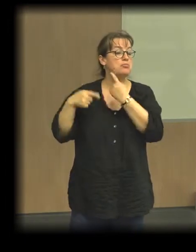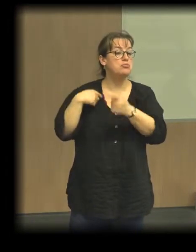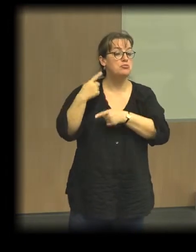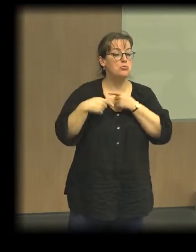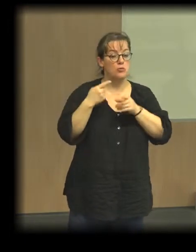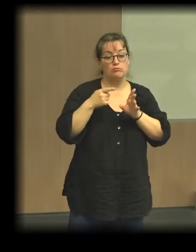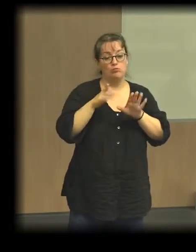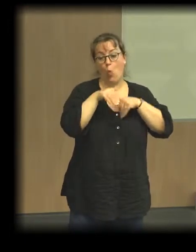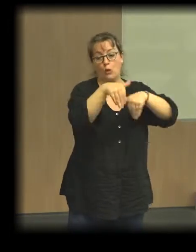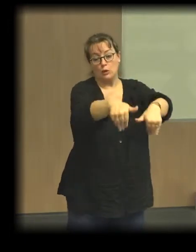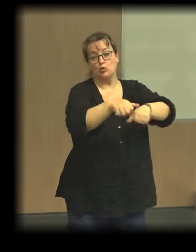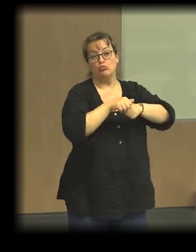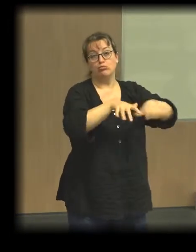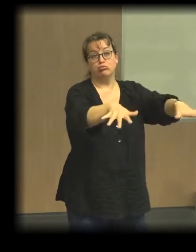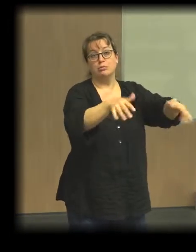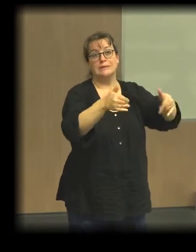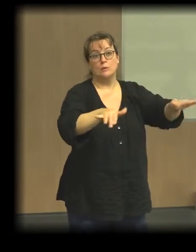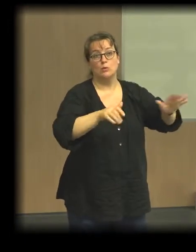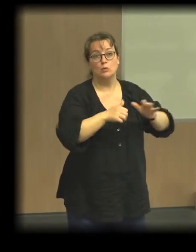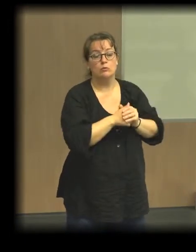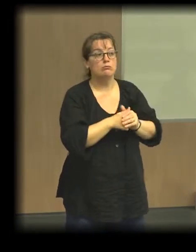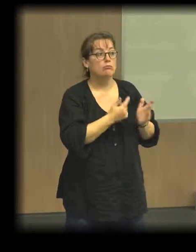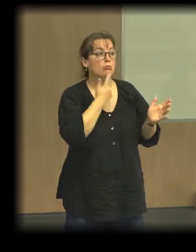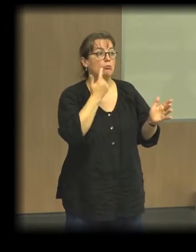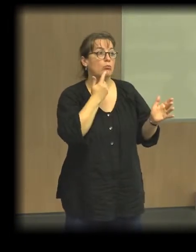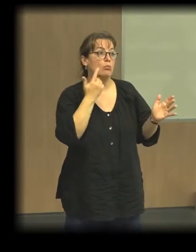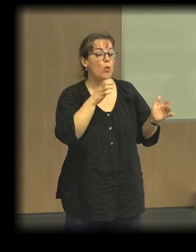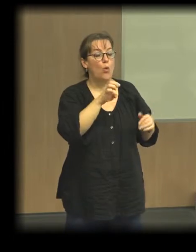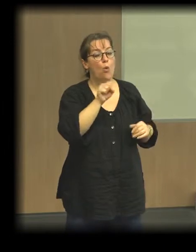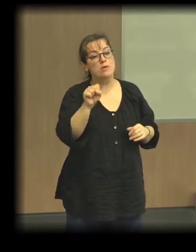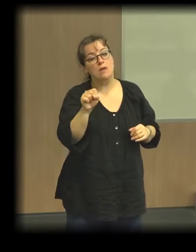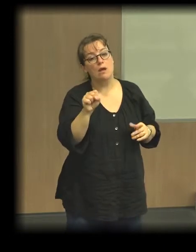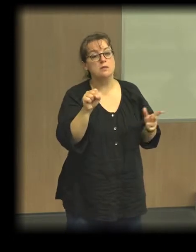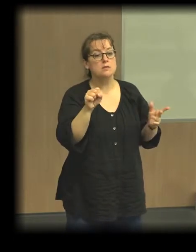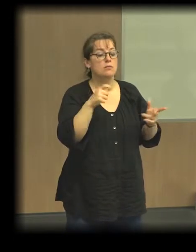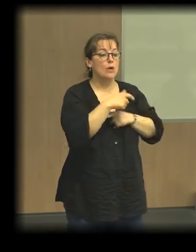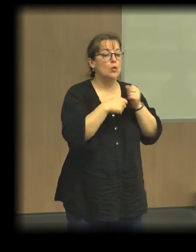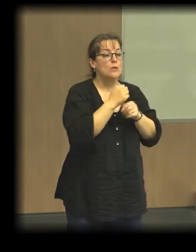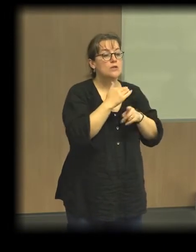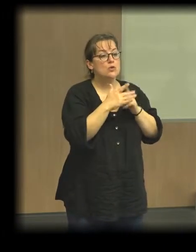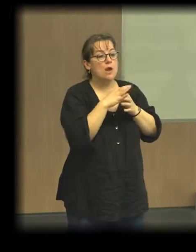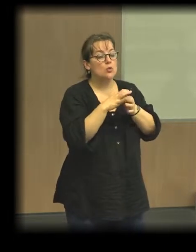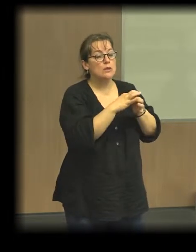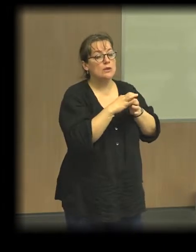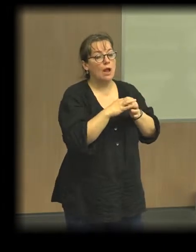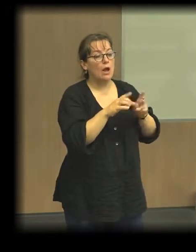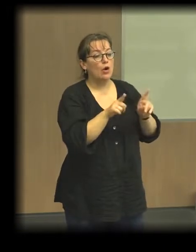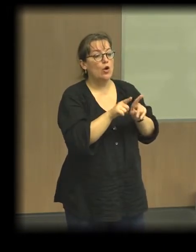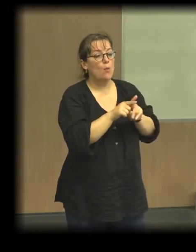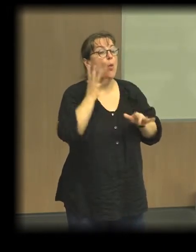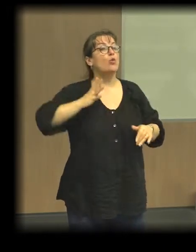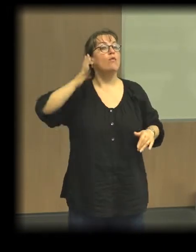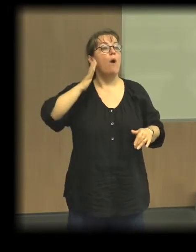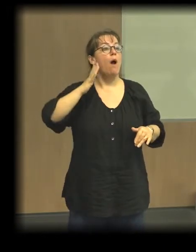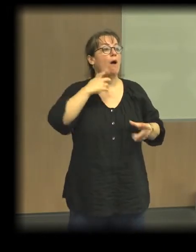'économie sociale et solidaire ne serait finalement qu'une modification à la marge de ce qu'était auparavant l